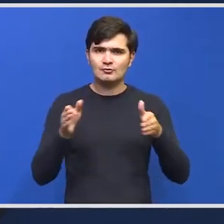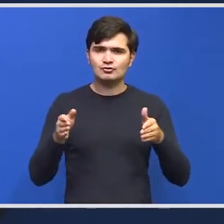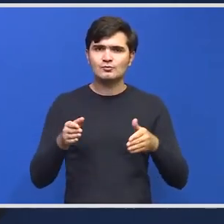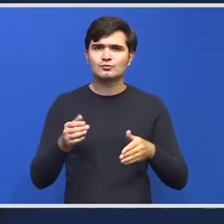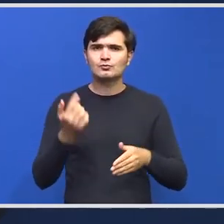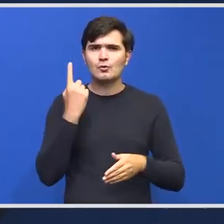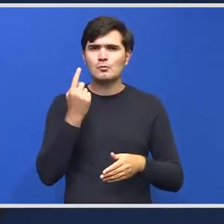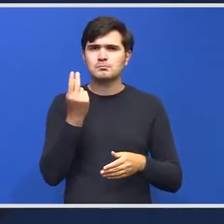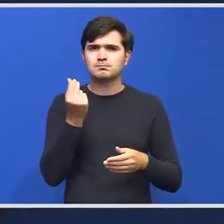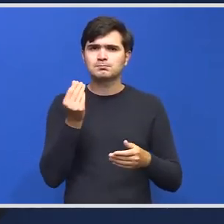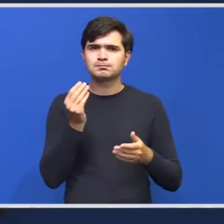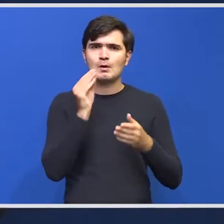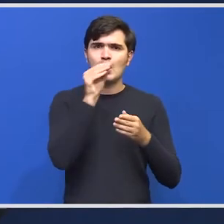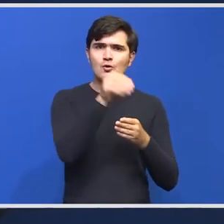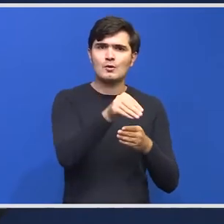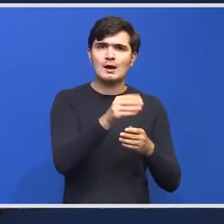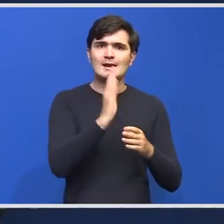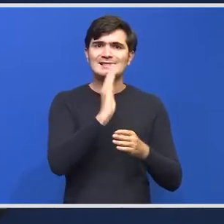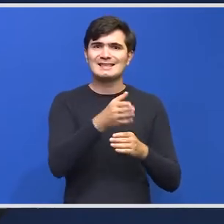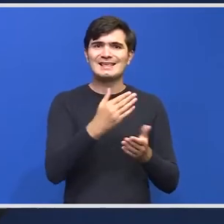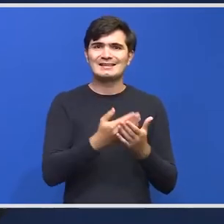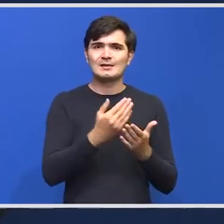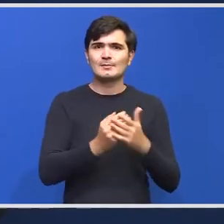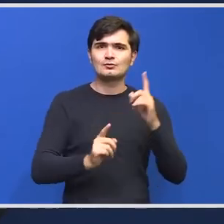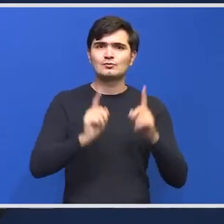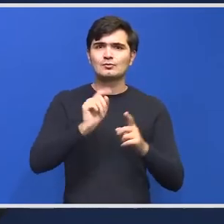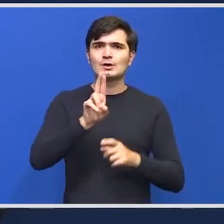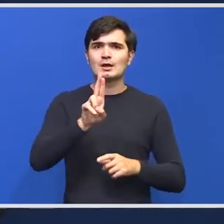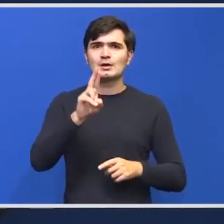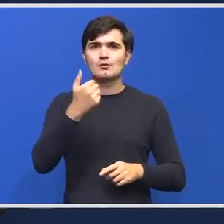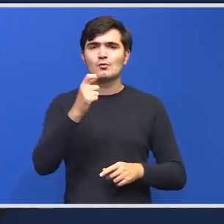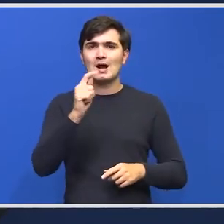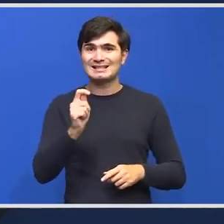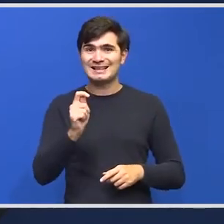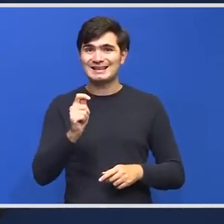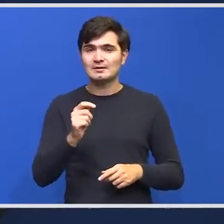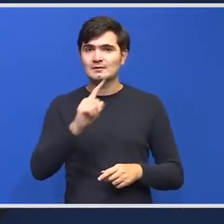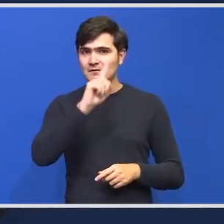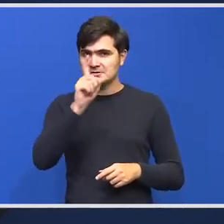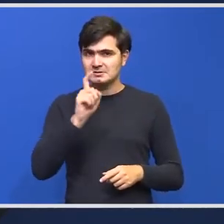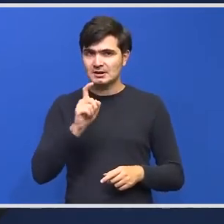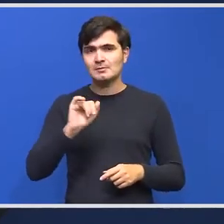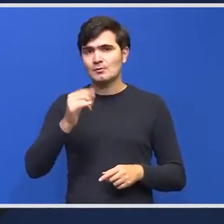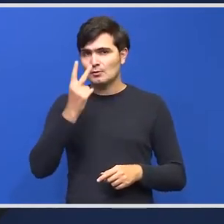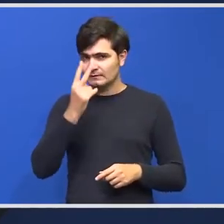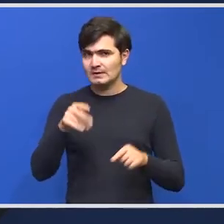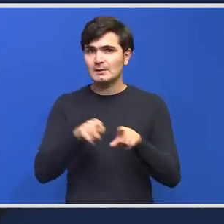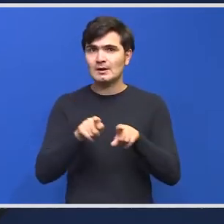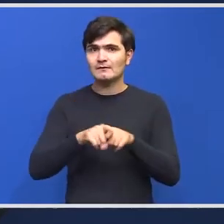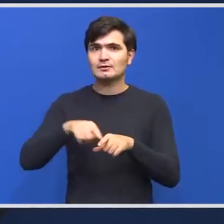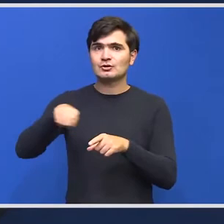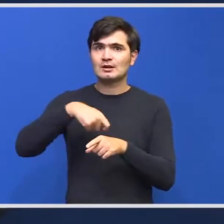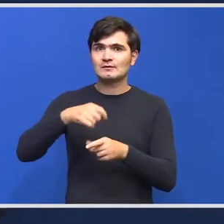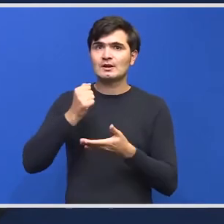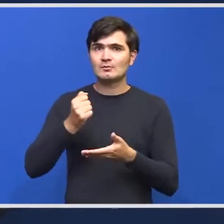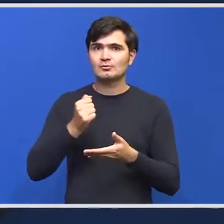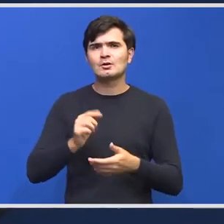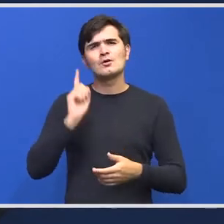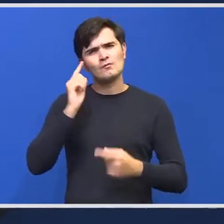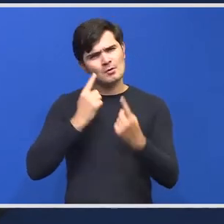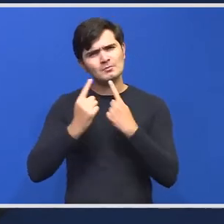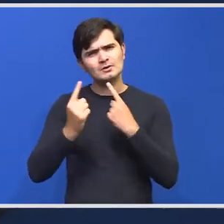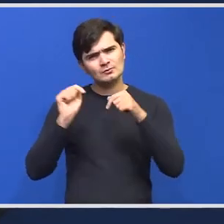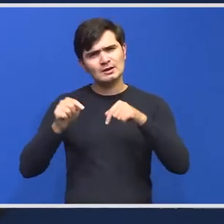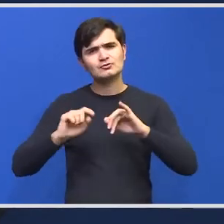alocare directă către anumite OAT-uri de fonduri dacă și la rectificare vom vedea așa ceva? Vom discuta